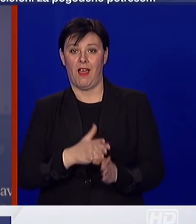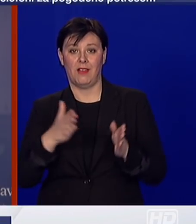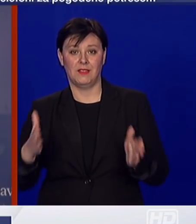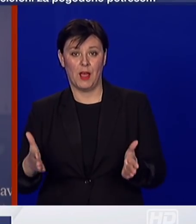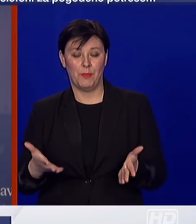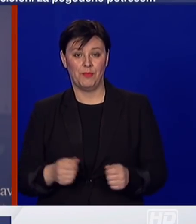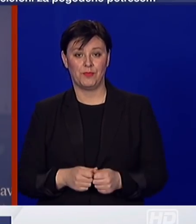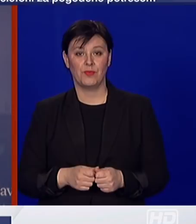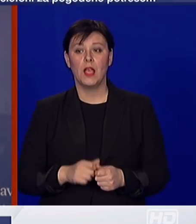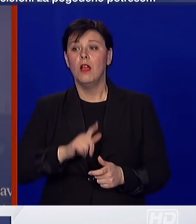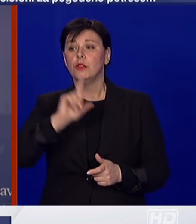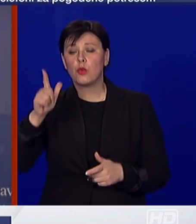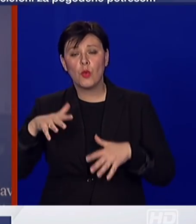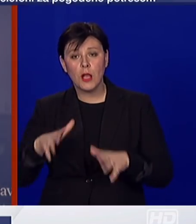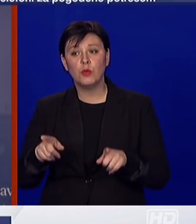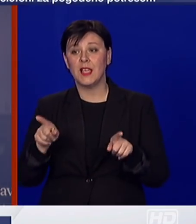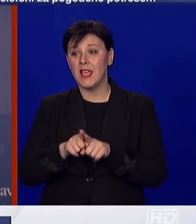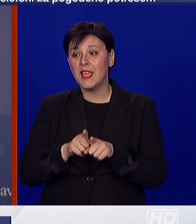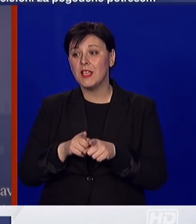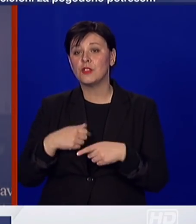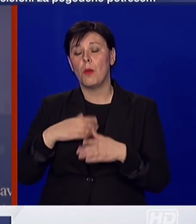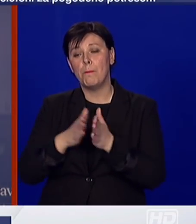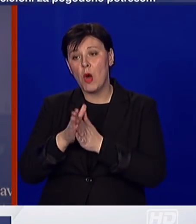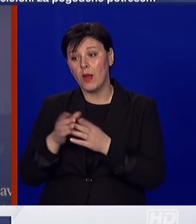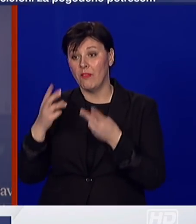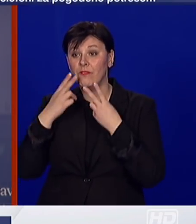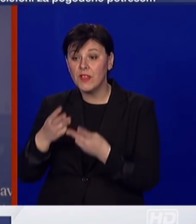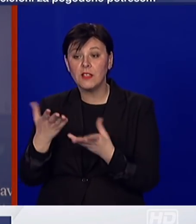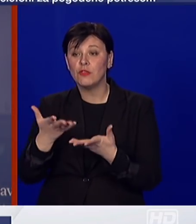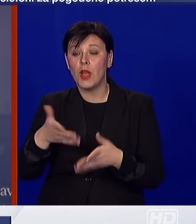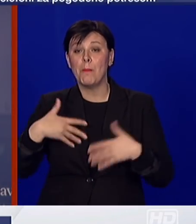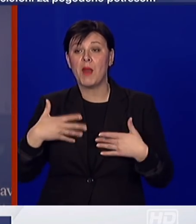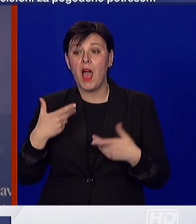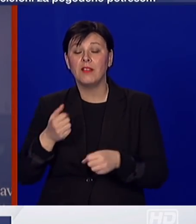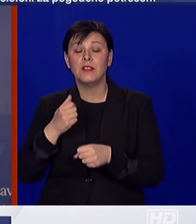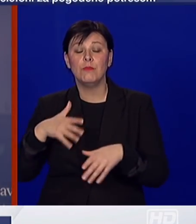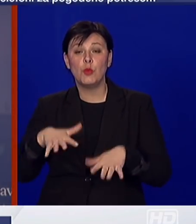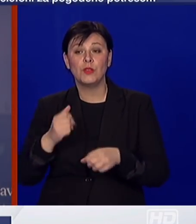upućujem da se ugledaju na njih. Biće bolji ljudi u životu.